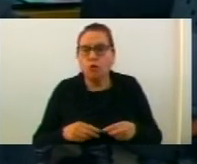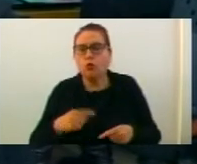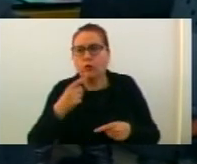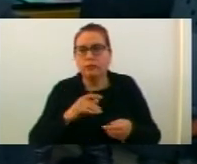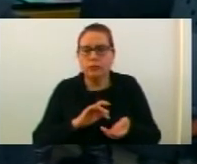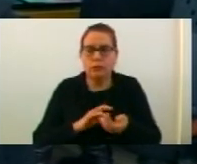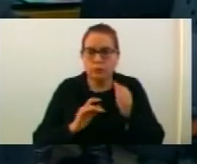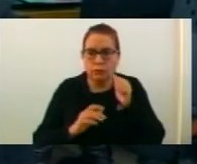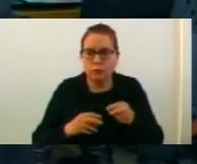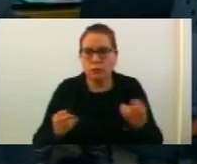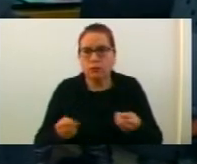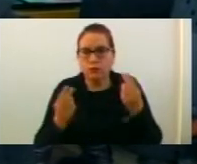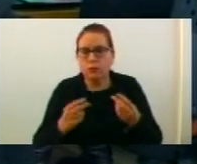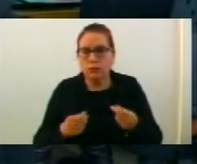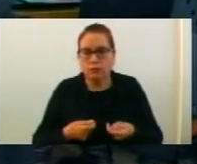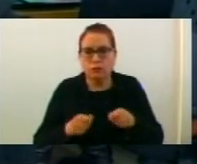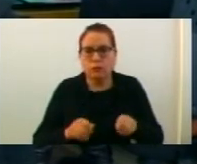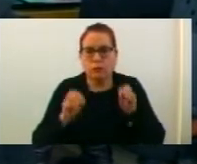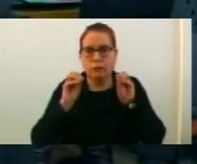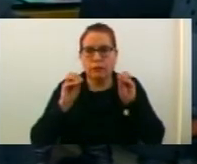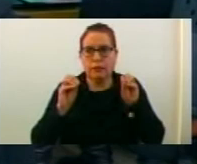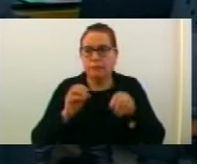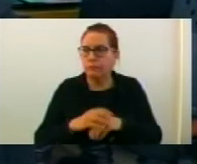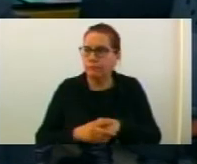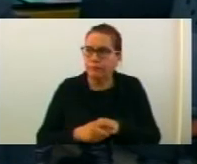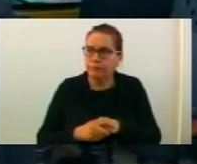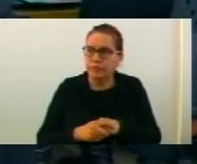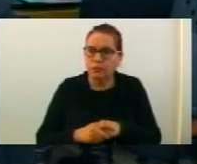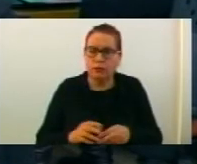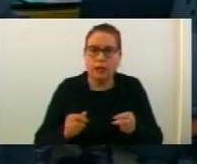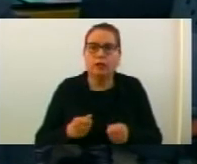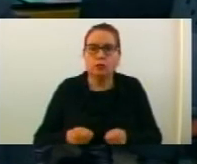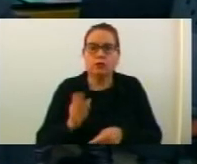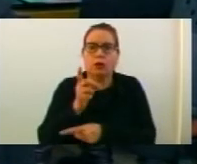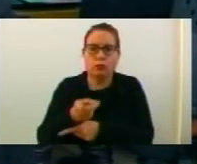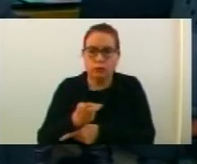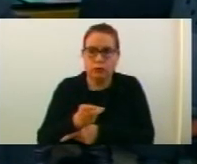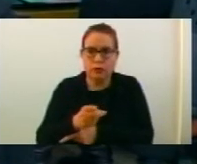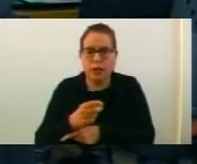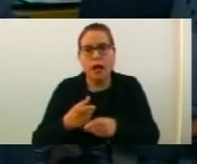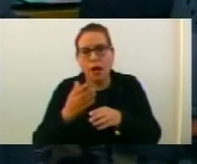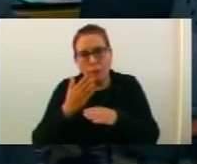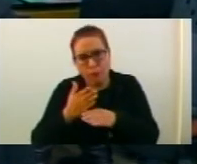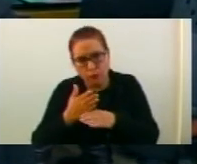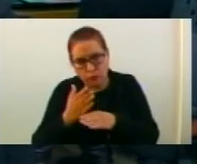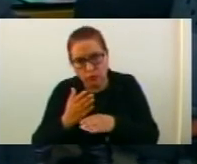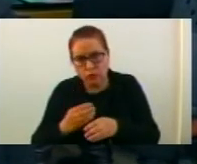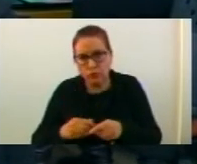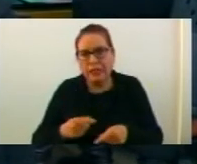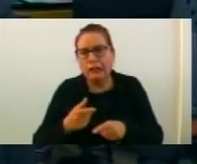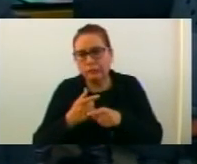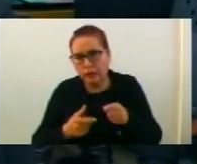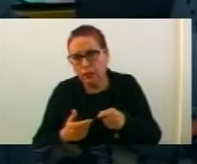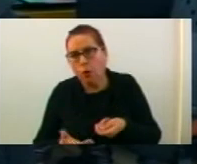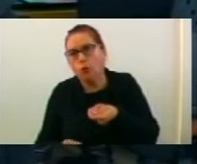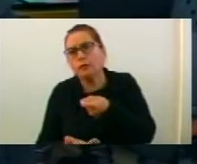точка Комисията донесе захочок со кој на Советот му предлага да донесе одлука за субвенционирање на делот на доместокот